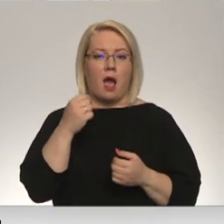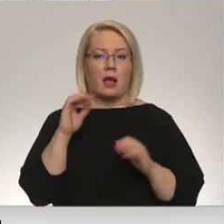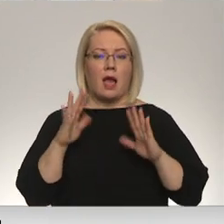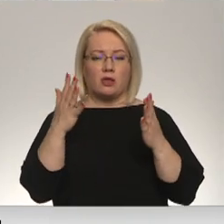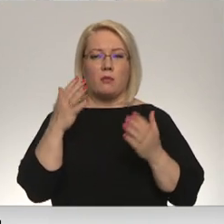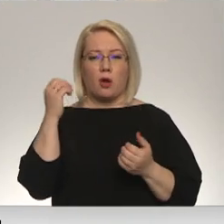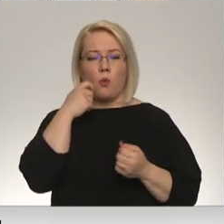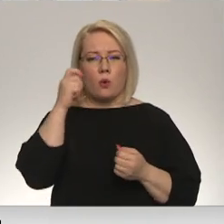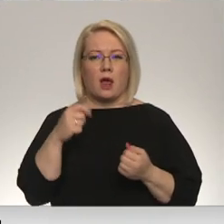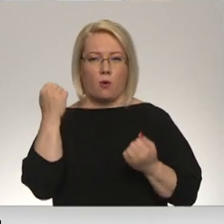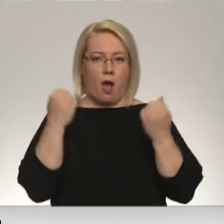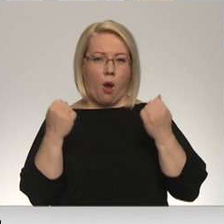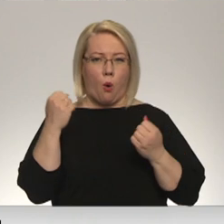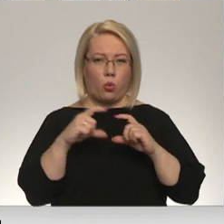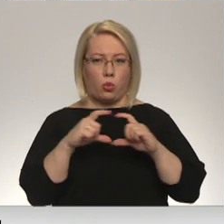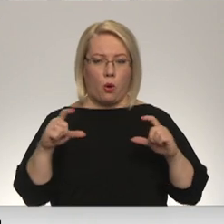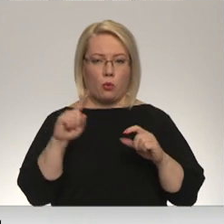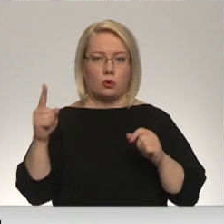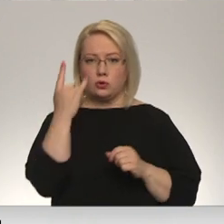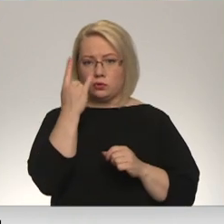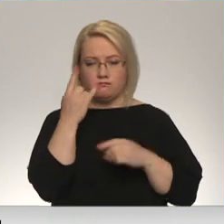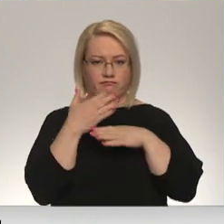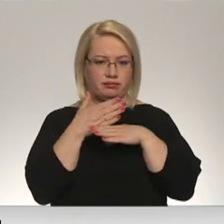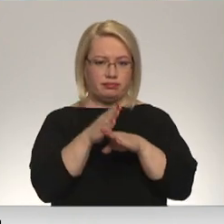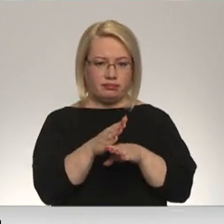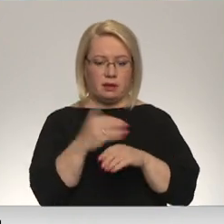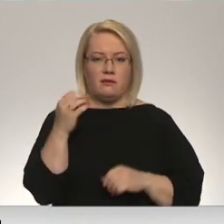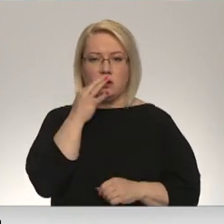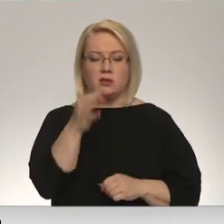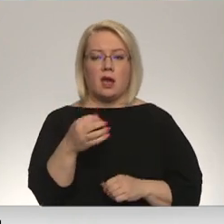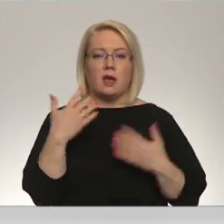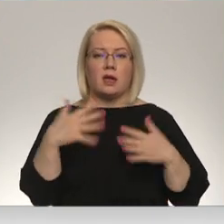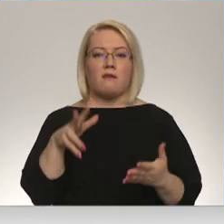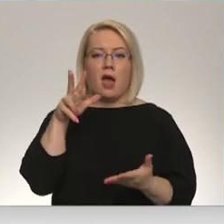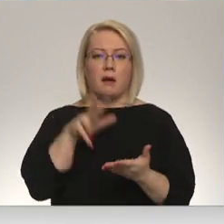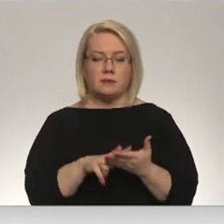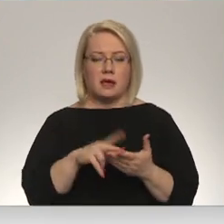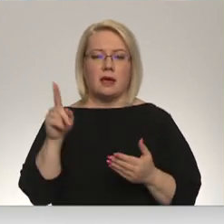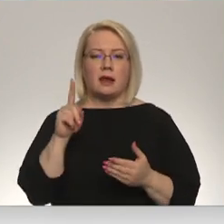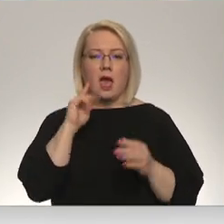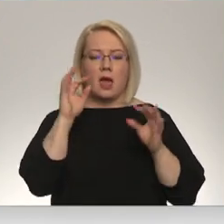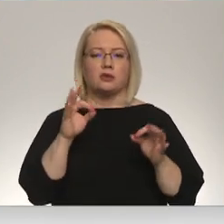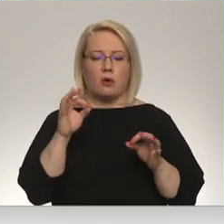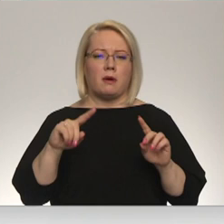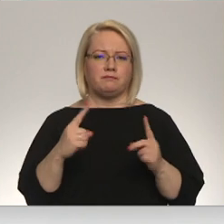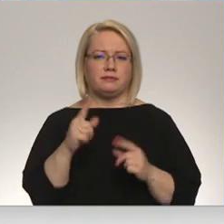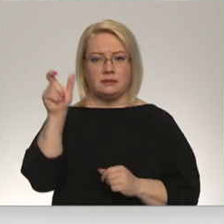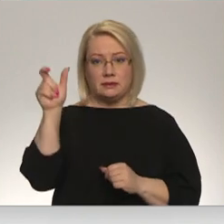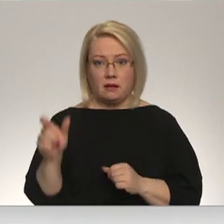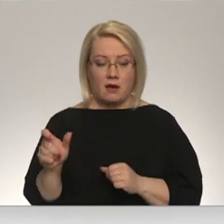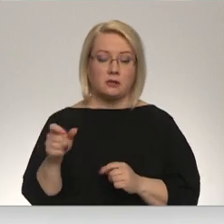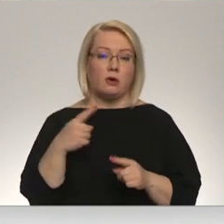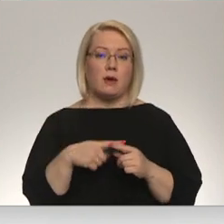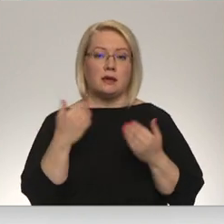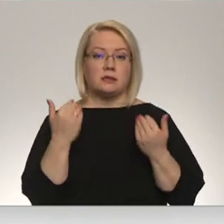kam nedēļas nogalē, izsisti gandrīz visi stikli. Var šobrīd jau apstiprināt, ka mums ir, es domāju, turētā persona. Atiecīgi mēs